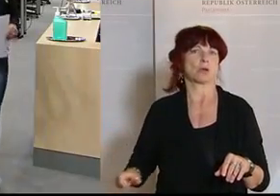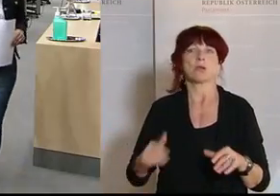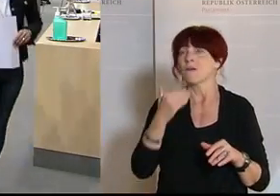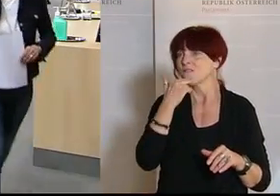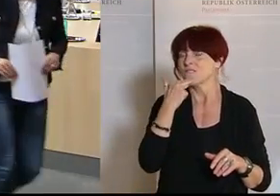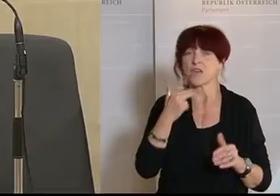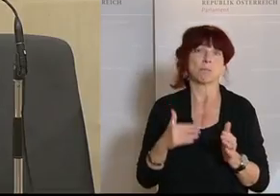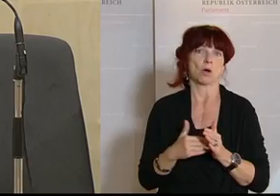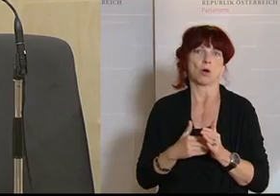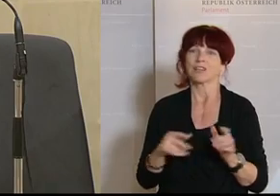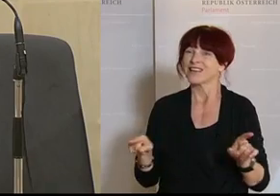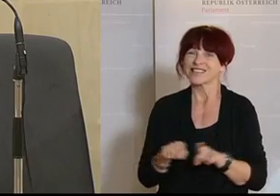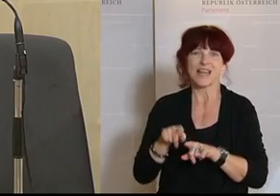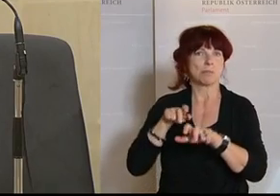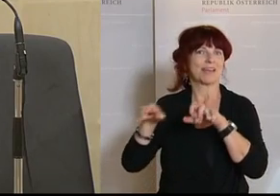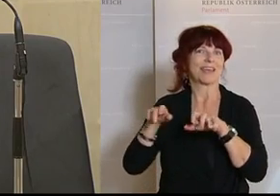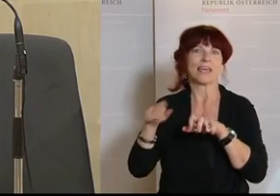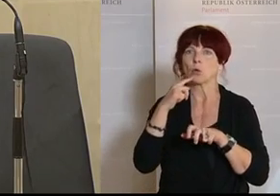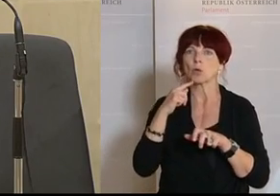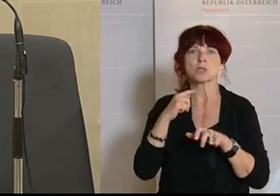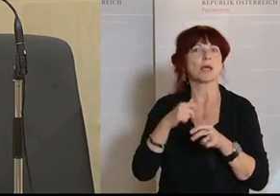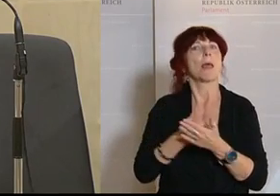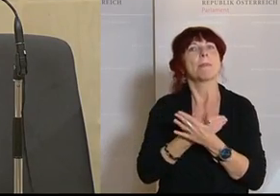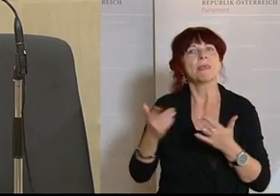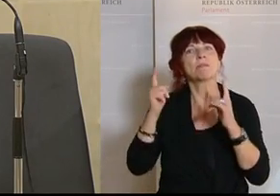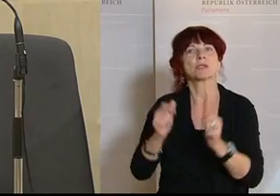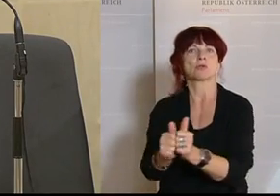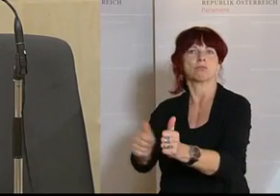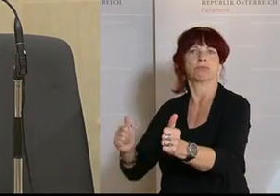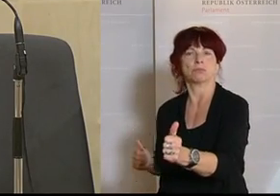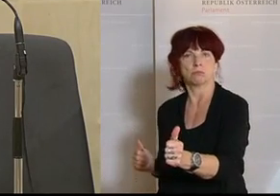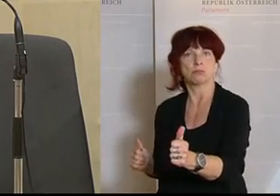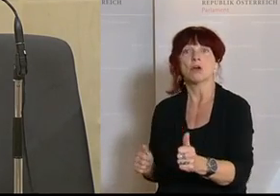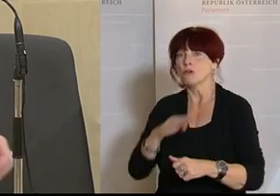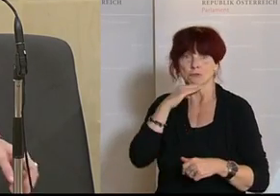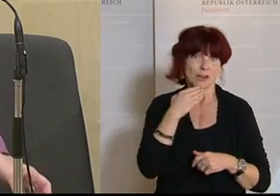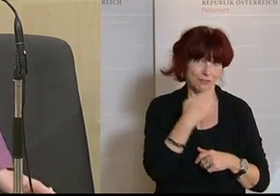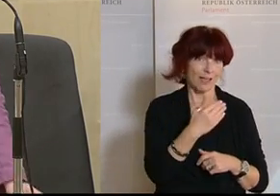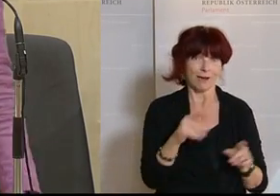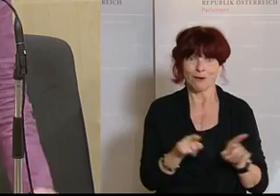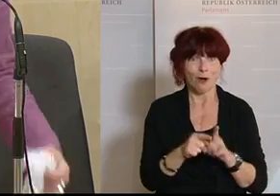Regierung von Anfang an gesagt wurde, wir wollen niemanden zurücklassen. Vielen Dank dafür, auch Ihnen für die Unterstützung.